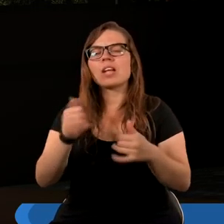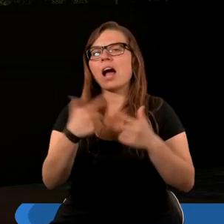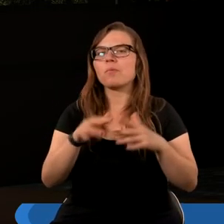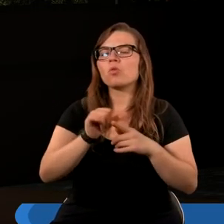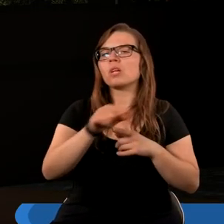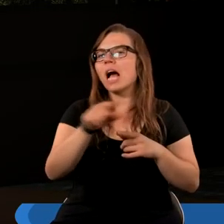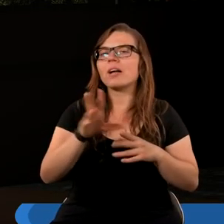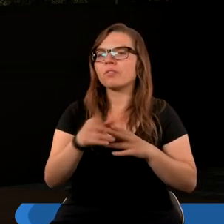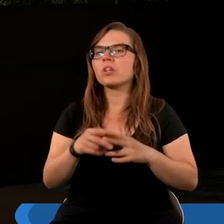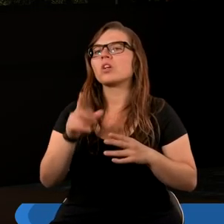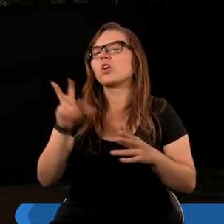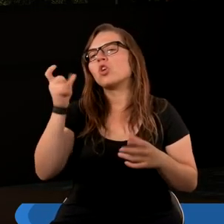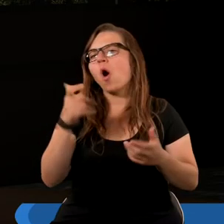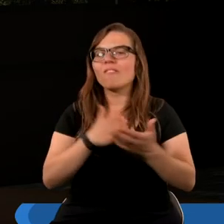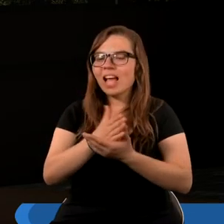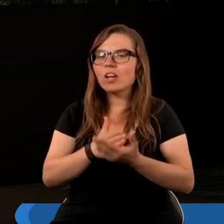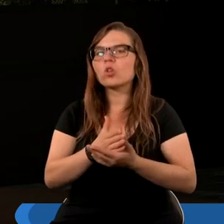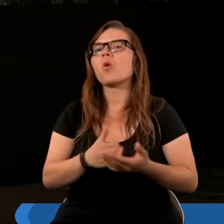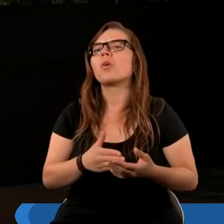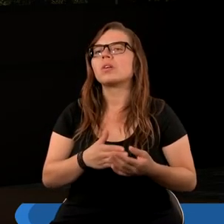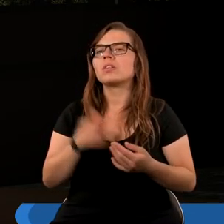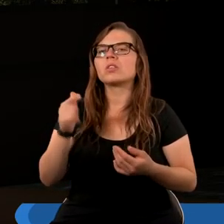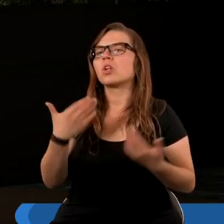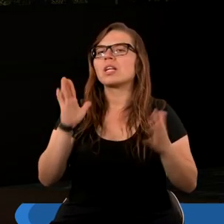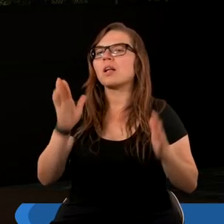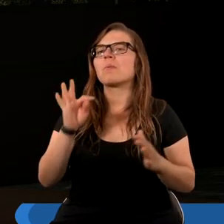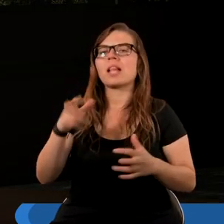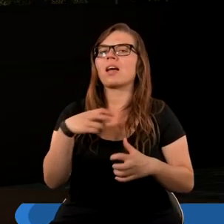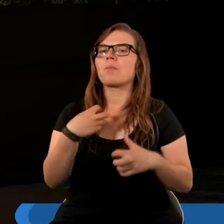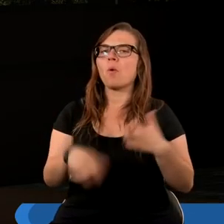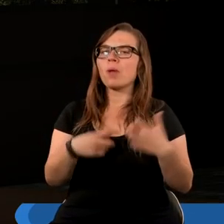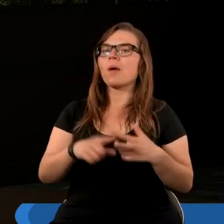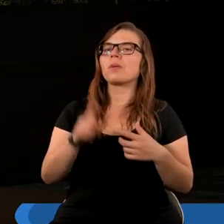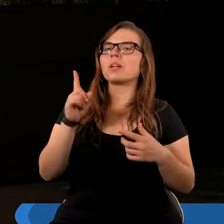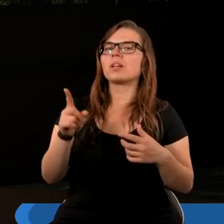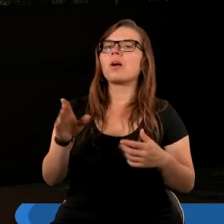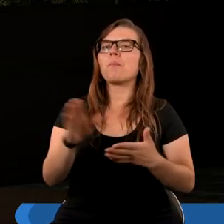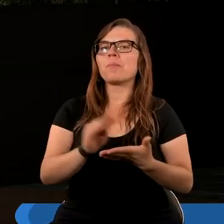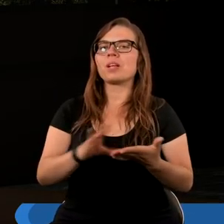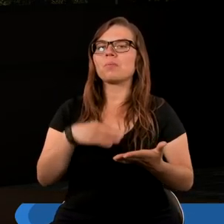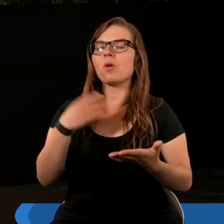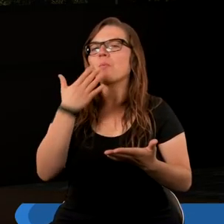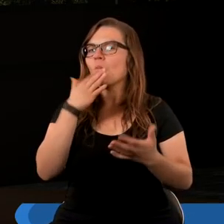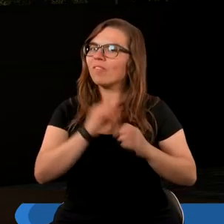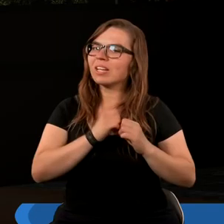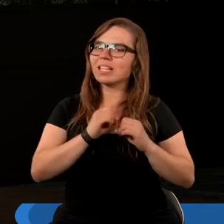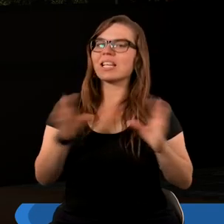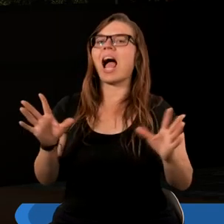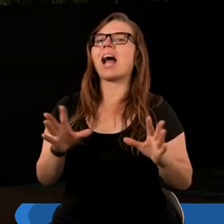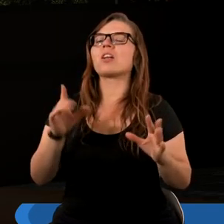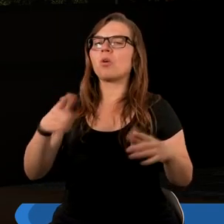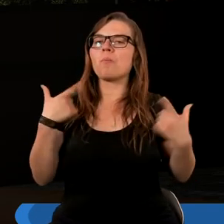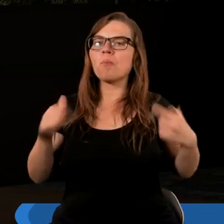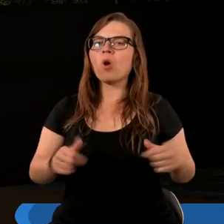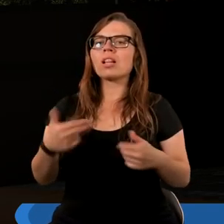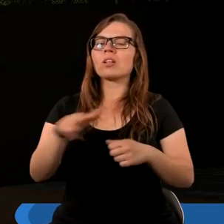teraz są, czy w co wierzą, to nie będzie takiego problemu. Natomiast Biblia też bardzo jasno mówi. Jest jakaś